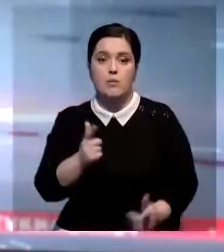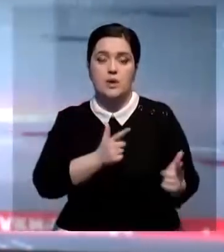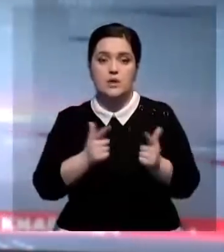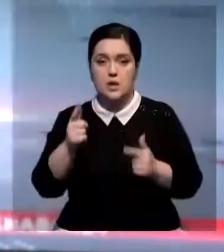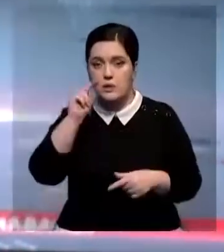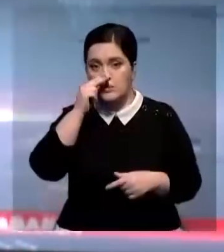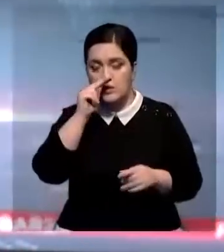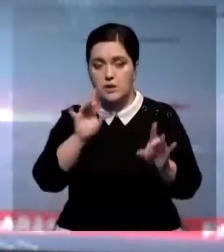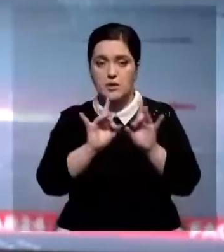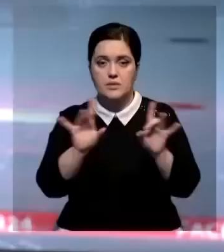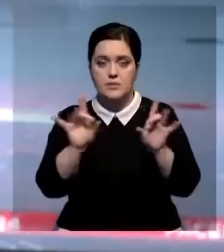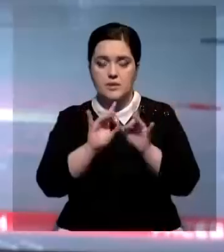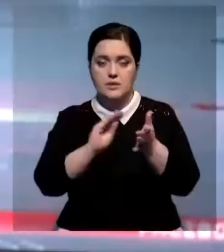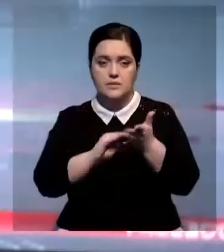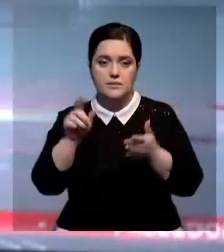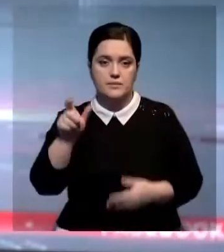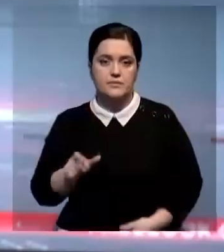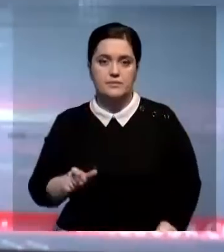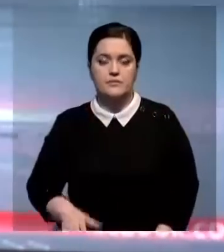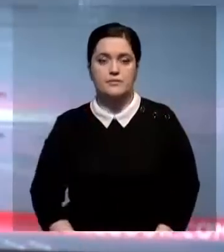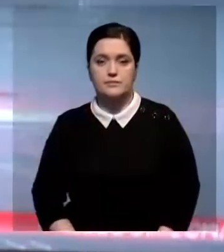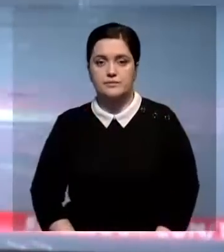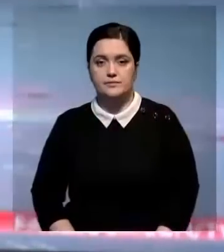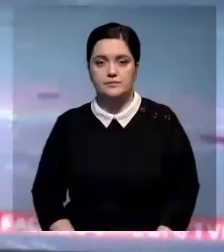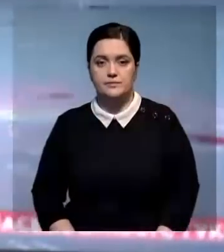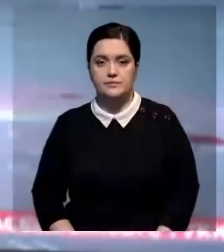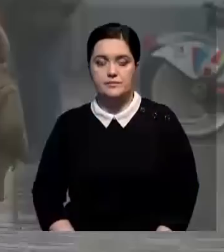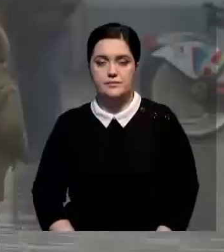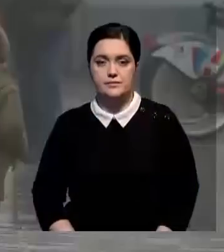грядущие выходные, готовятся в Шимкенте, расскажет Рауль Габитов.